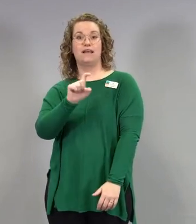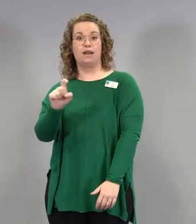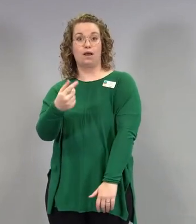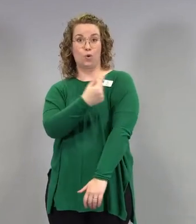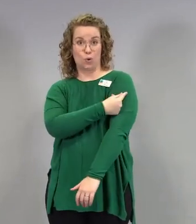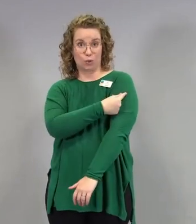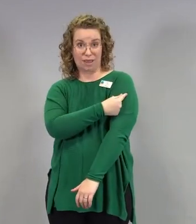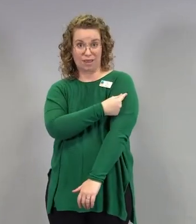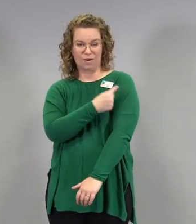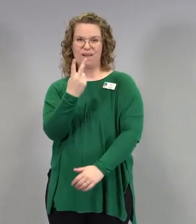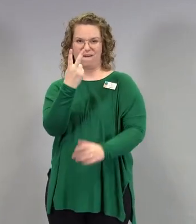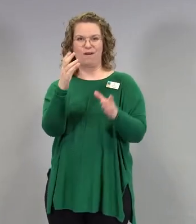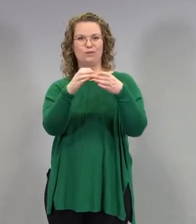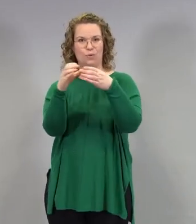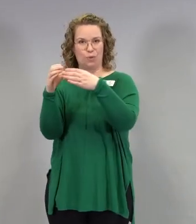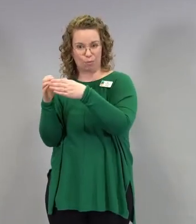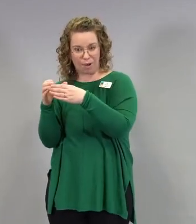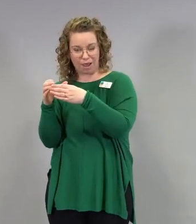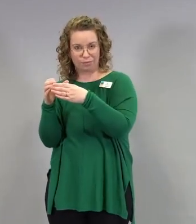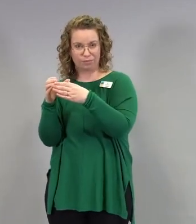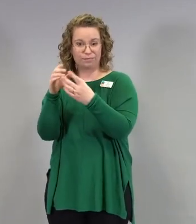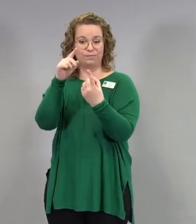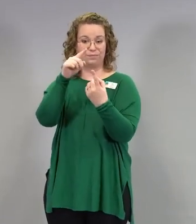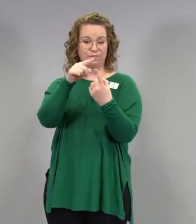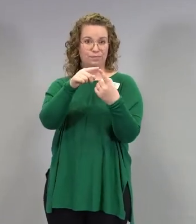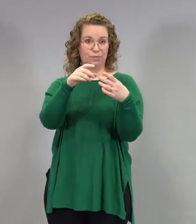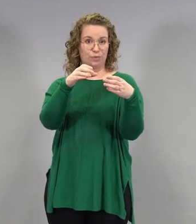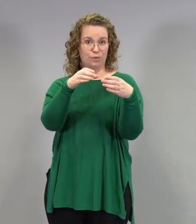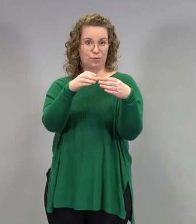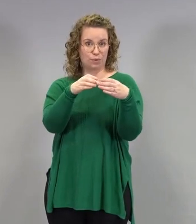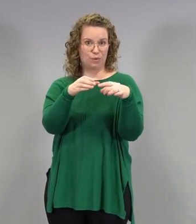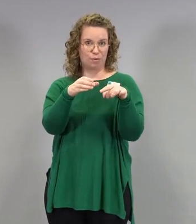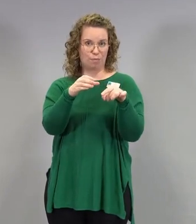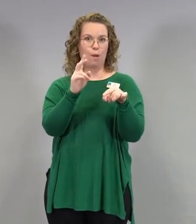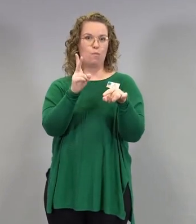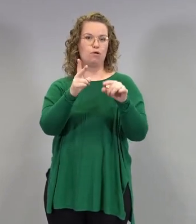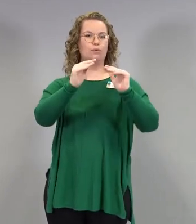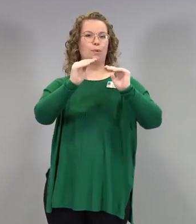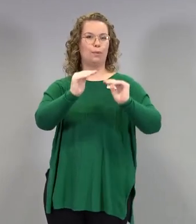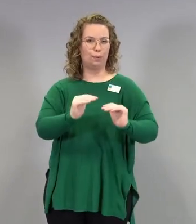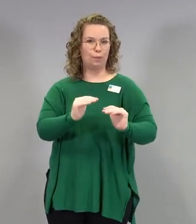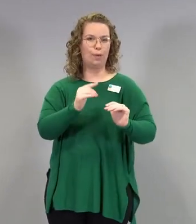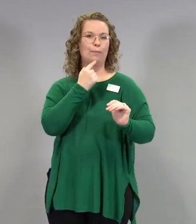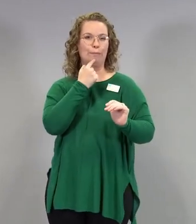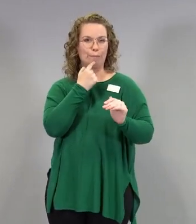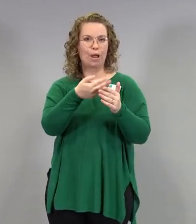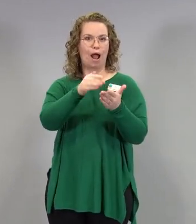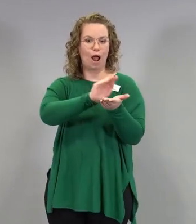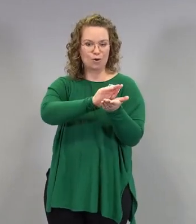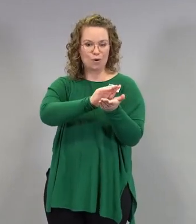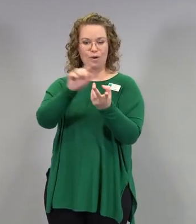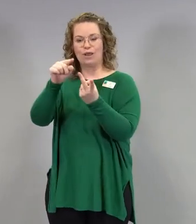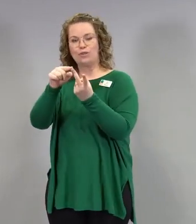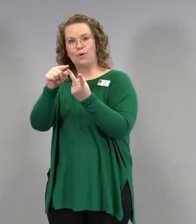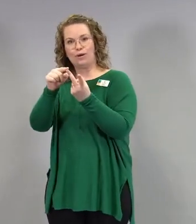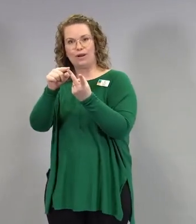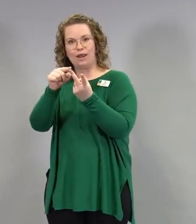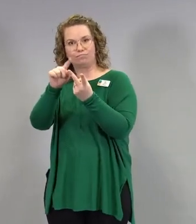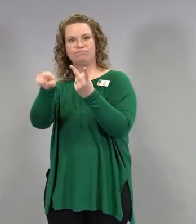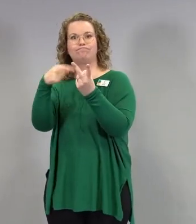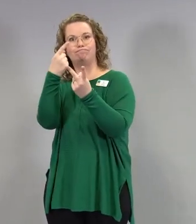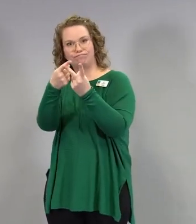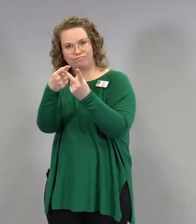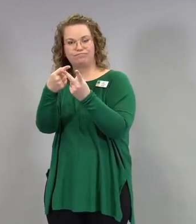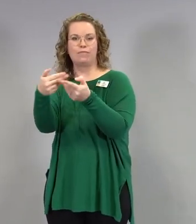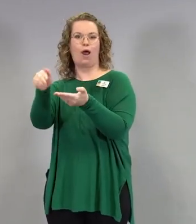toiset sai tämmöistä myöskin alempaa annosta ja toinen sai standardiannosta, niin täällä